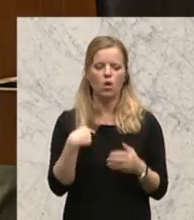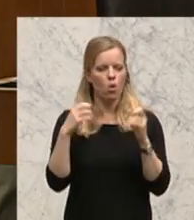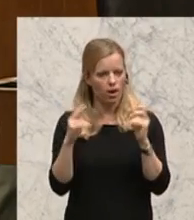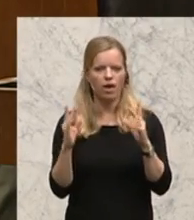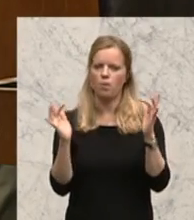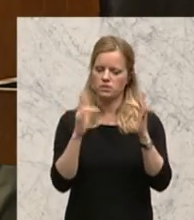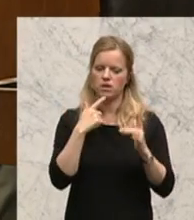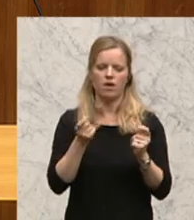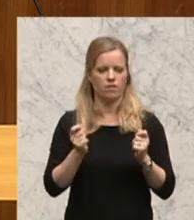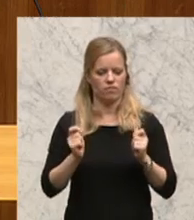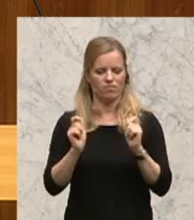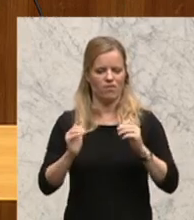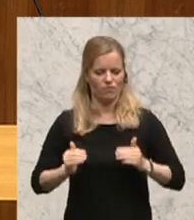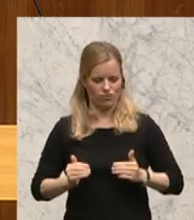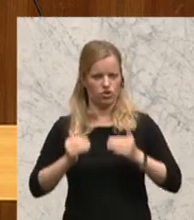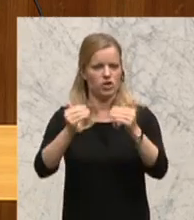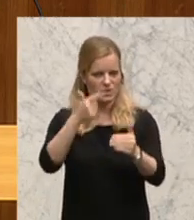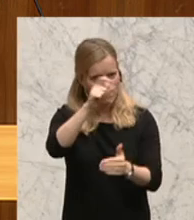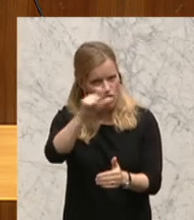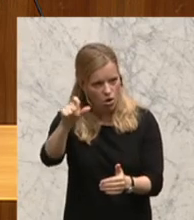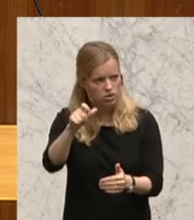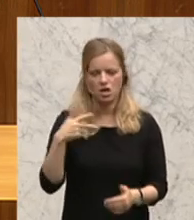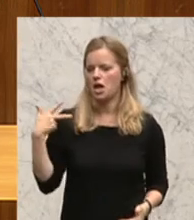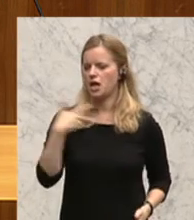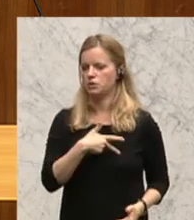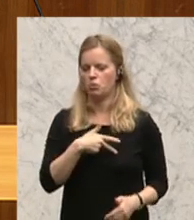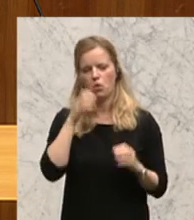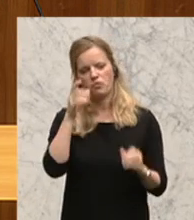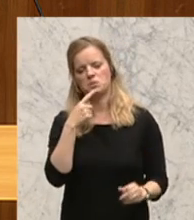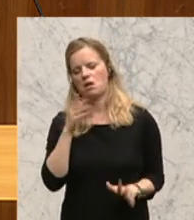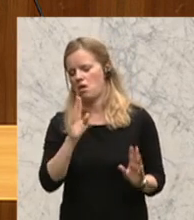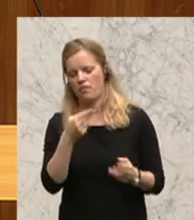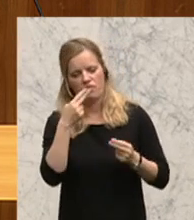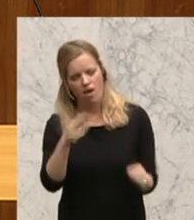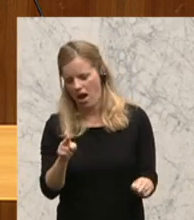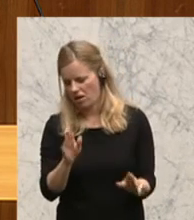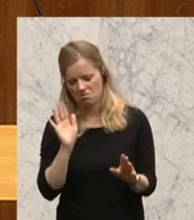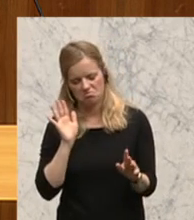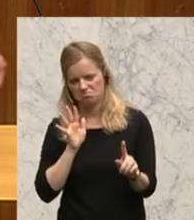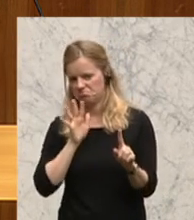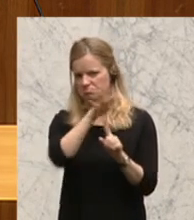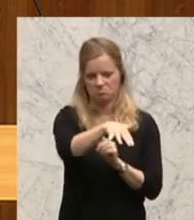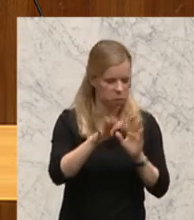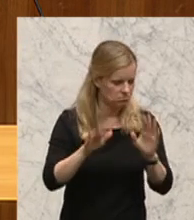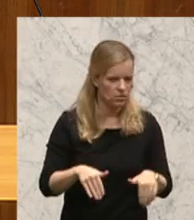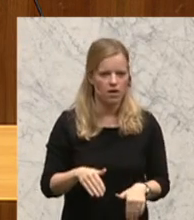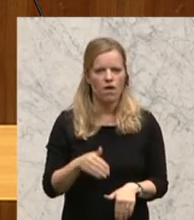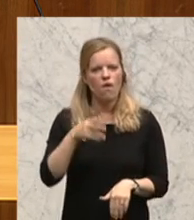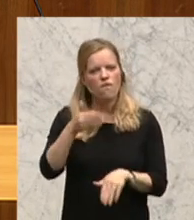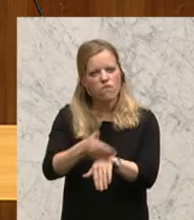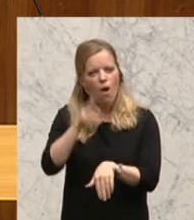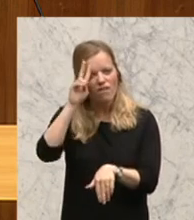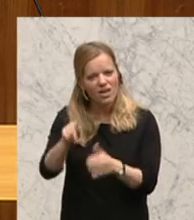haben gesagt, nein, wir platteln rüber, so wie immer, so wie Sie vor der Wien-Wahl insgesamt gesagt haben, wir legen gar kein Budget vor, um der